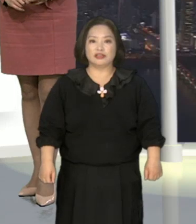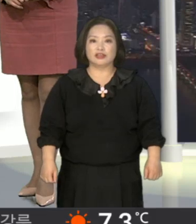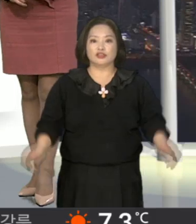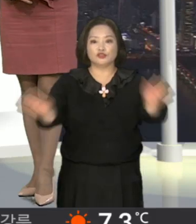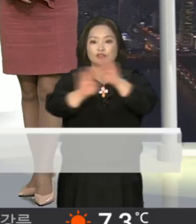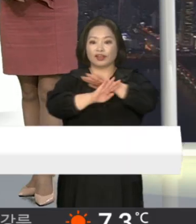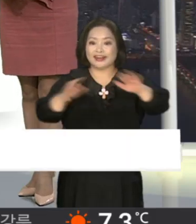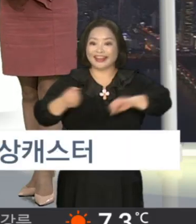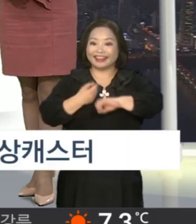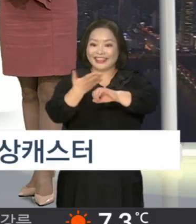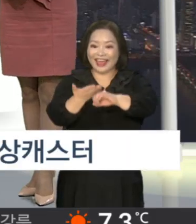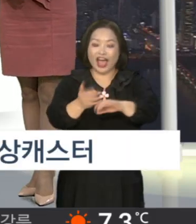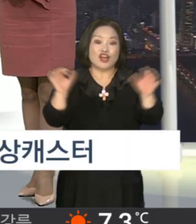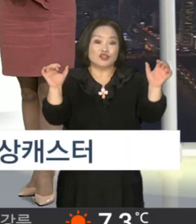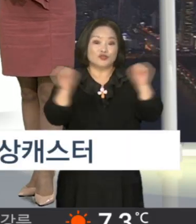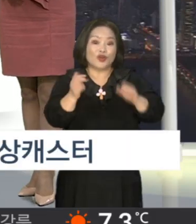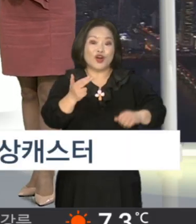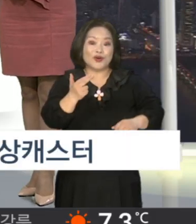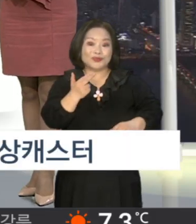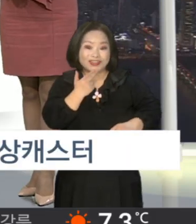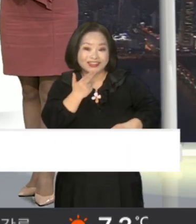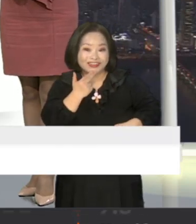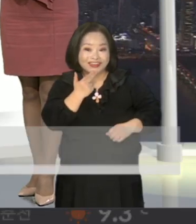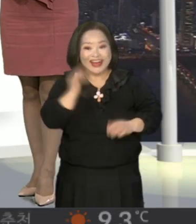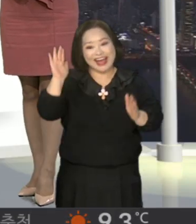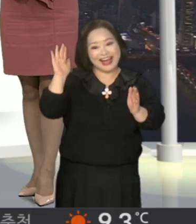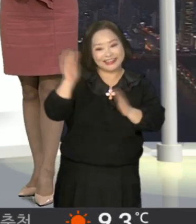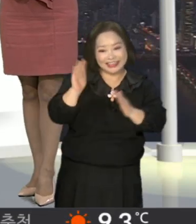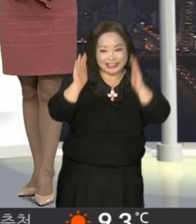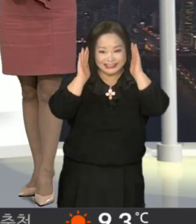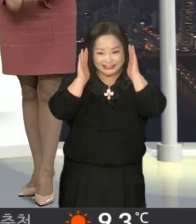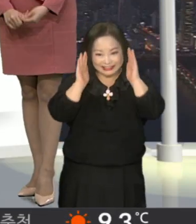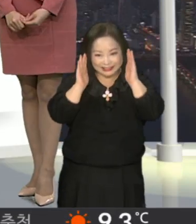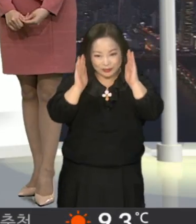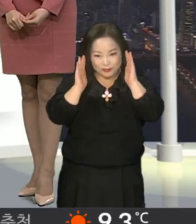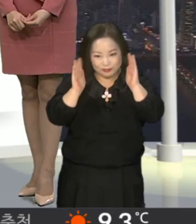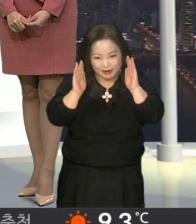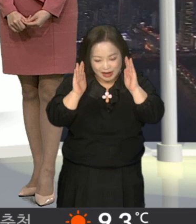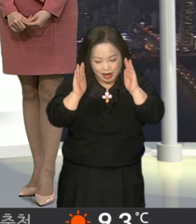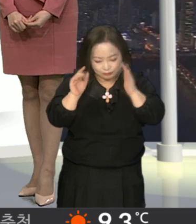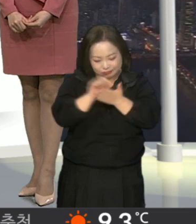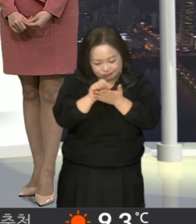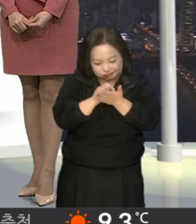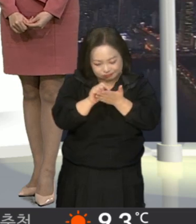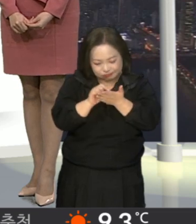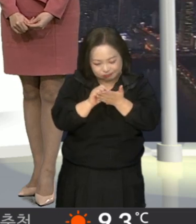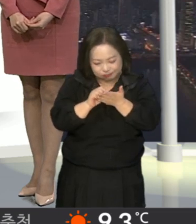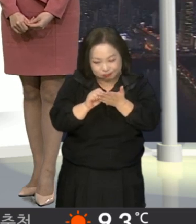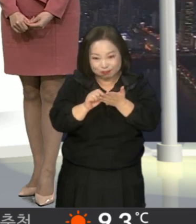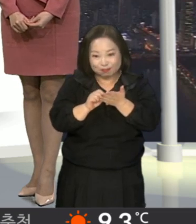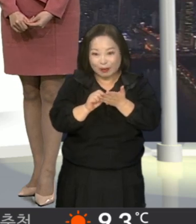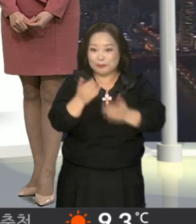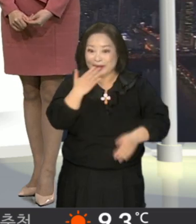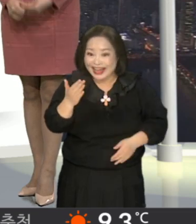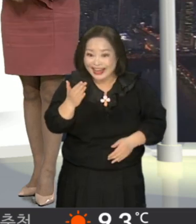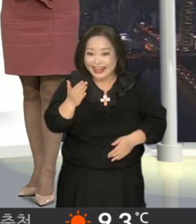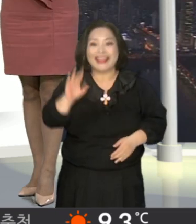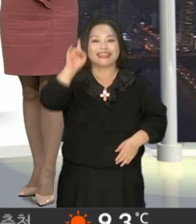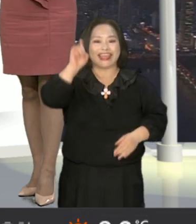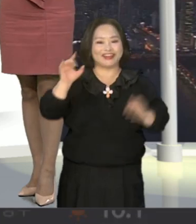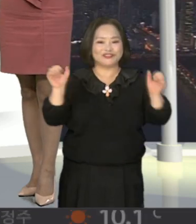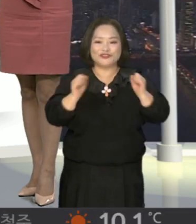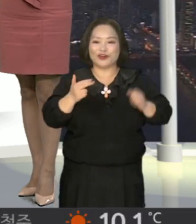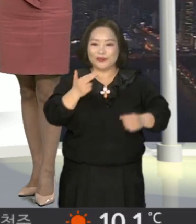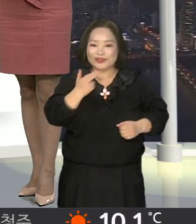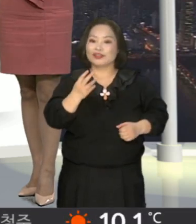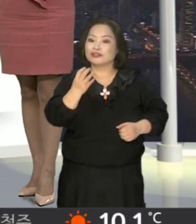추위만 덜해도 수험생들이 한결 편할 텐데요. 다행히도 올해 수능 한판은 없겠습니다. 내일 아침